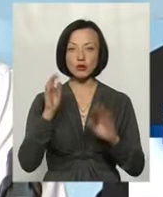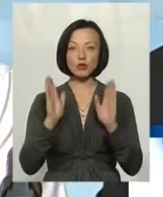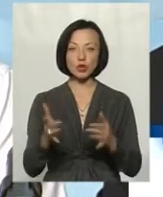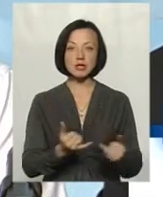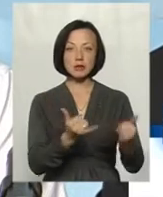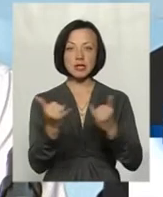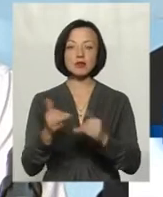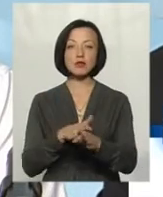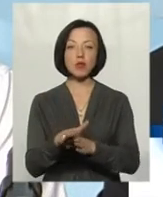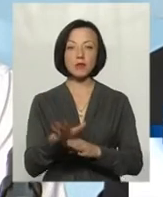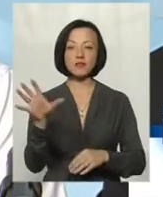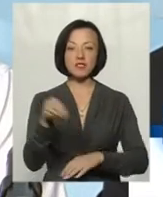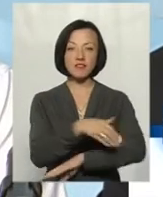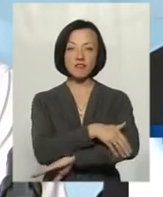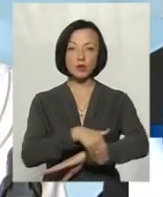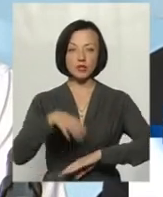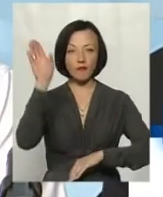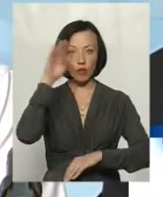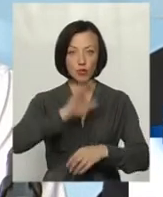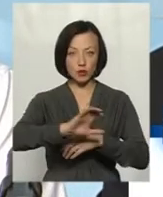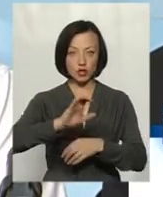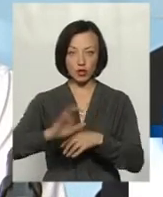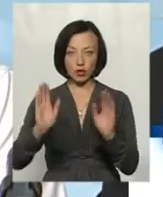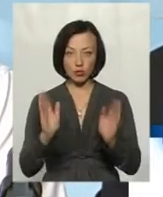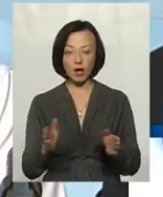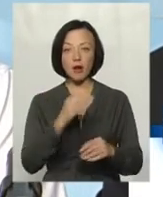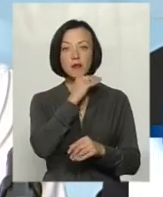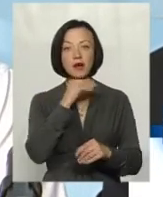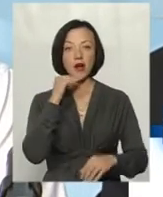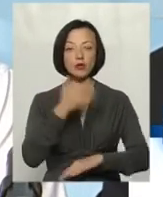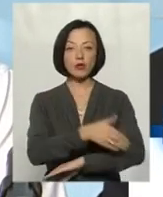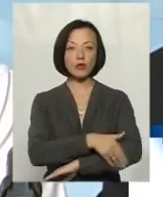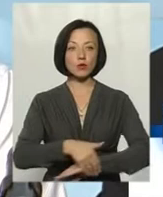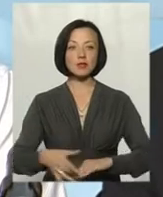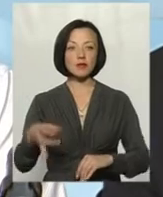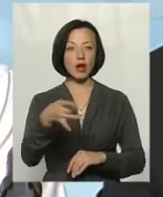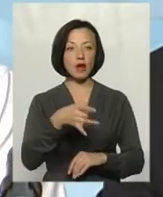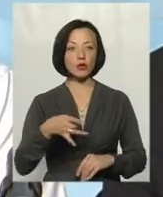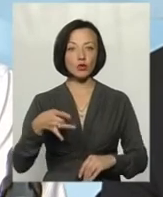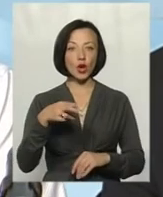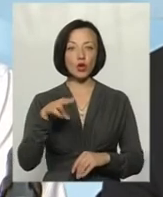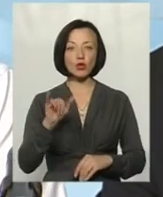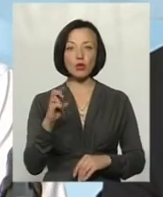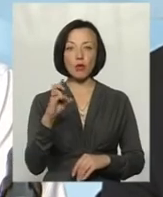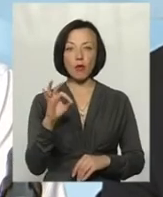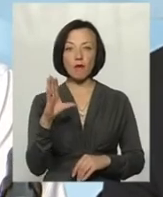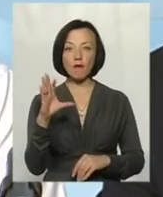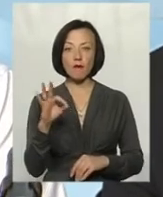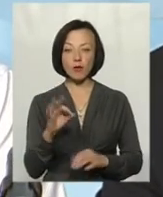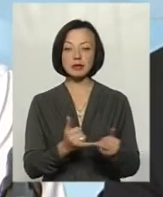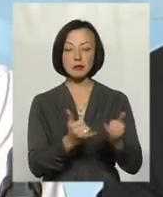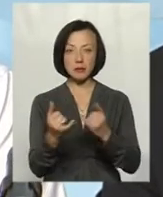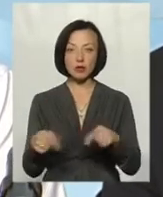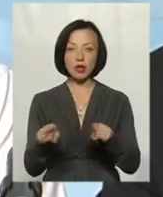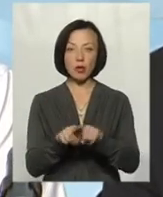забезпечений повністю всі вулиці водопостачаннями. Дуже багато вулиць в районі мікрорайону Дубово забезпечили по такому